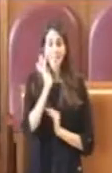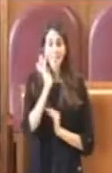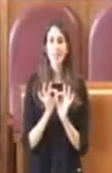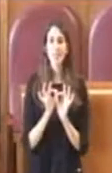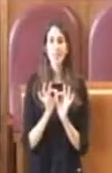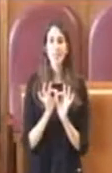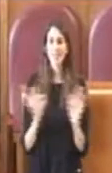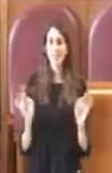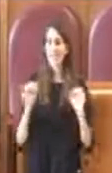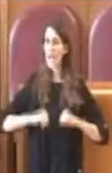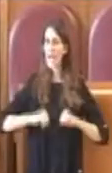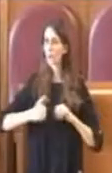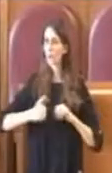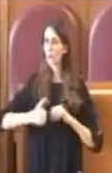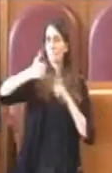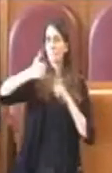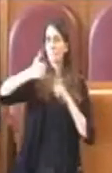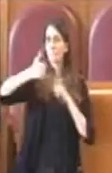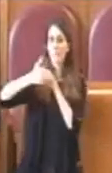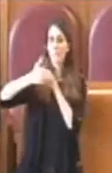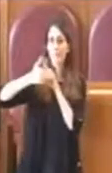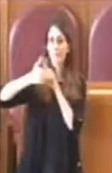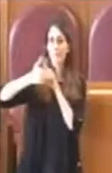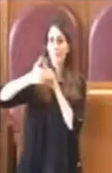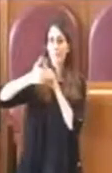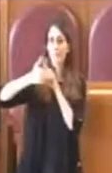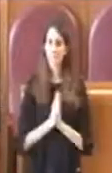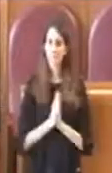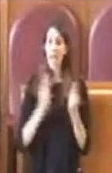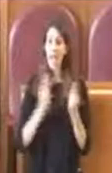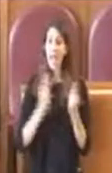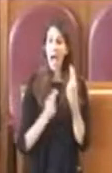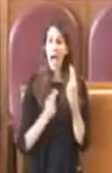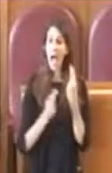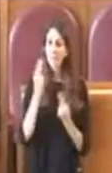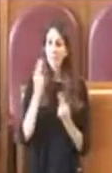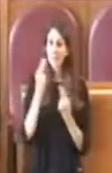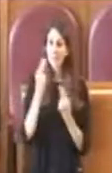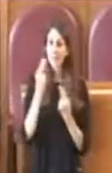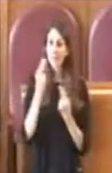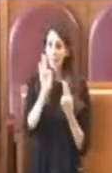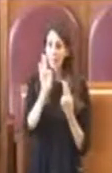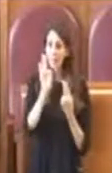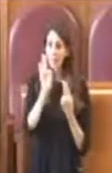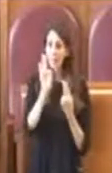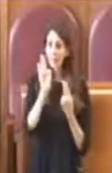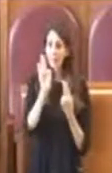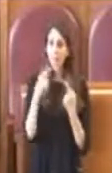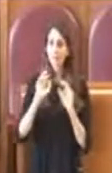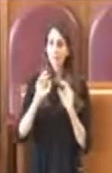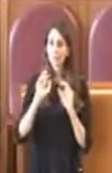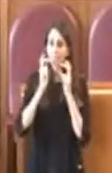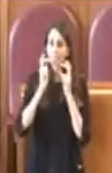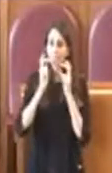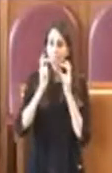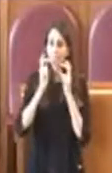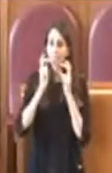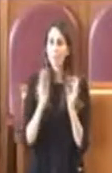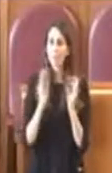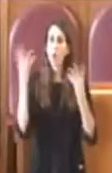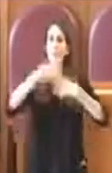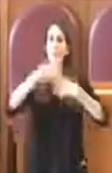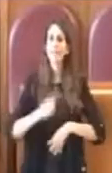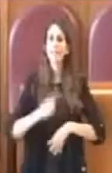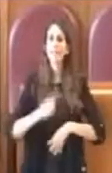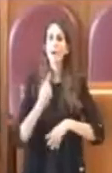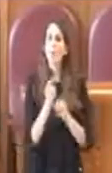salute, quindi pertanto questa amministrazione si è attivata in tal senso, addirittura costituendo una task force, una task